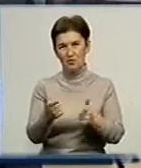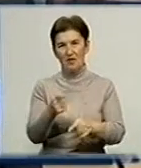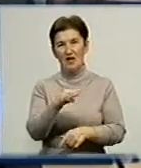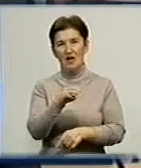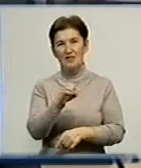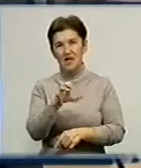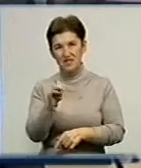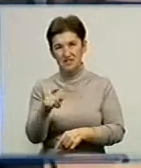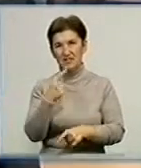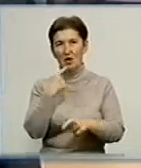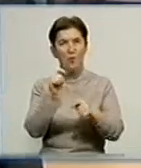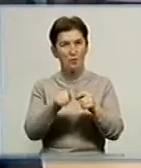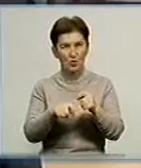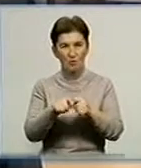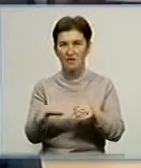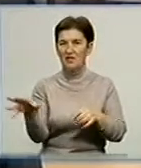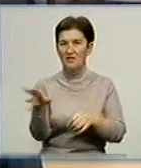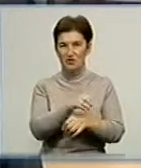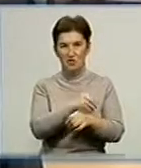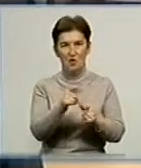пробні. Я от це все готував.